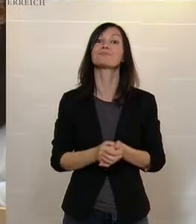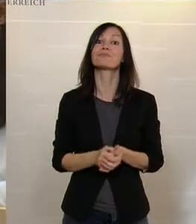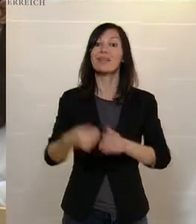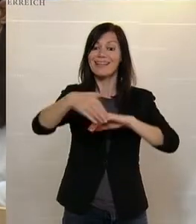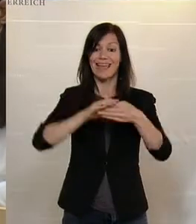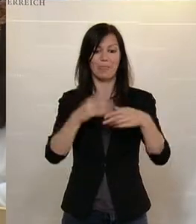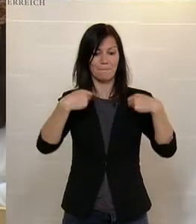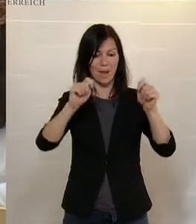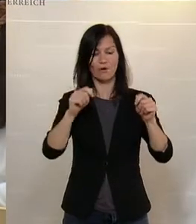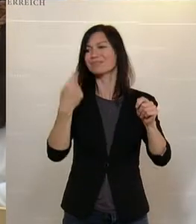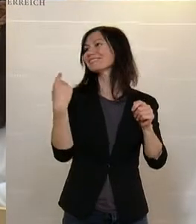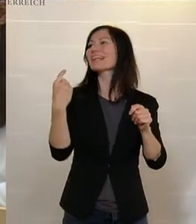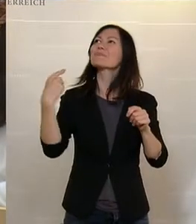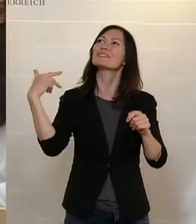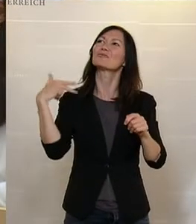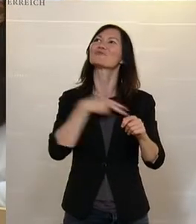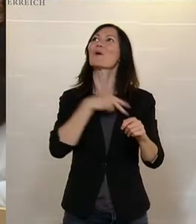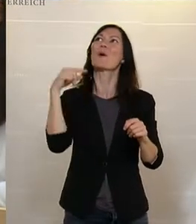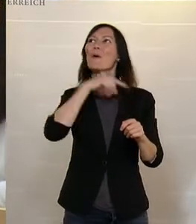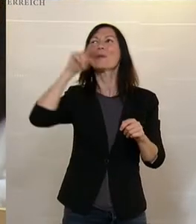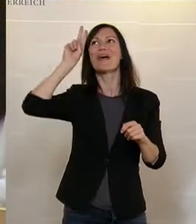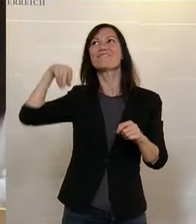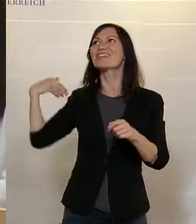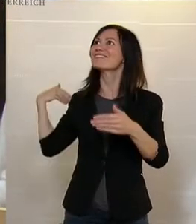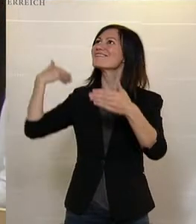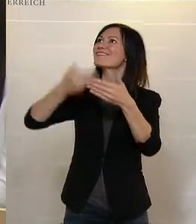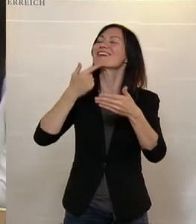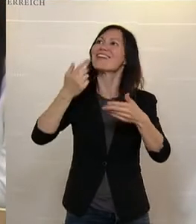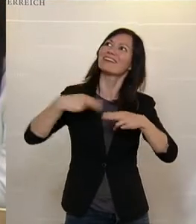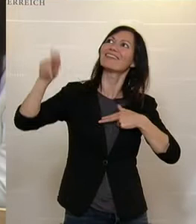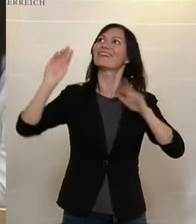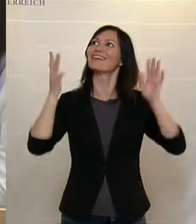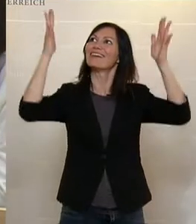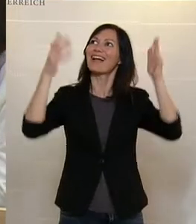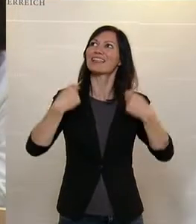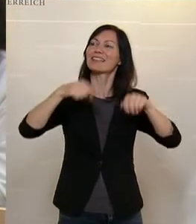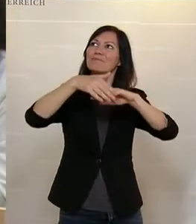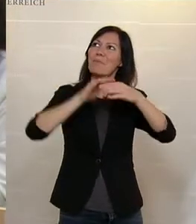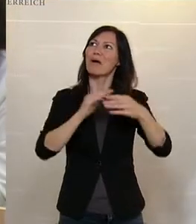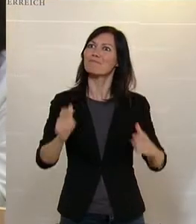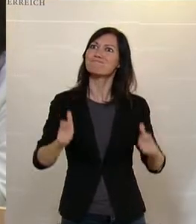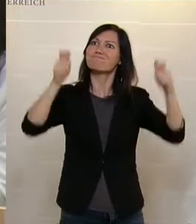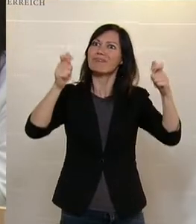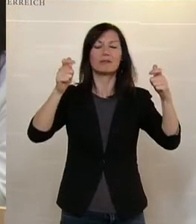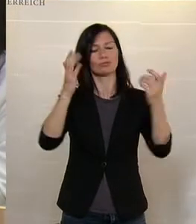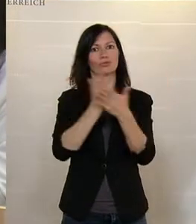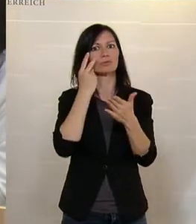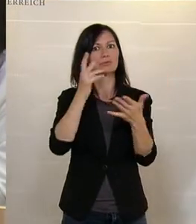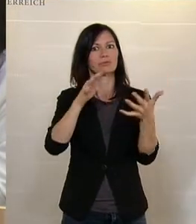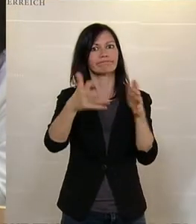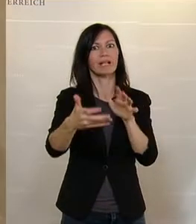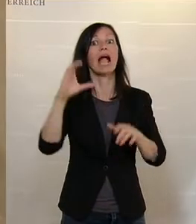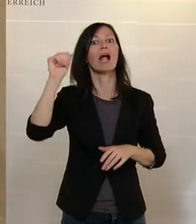Erbe des roten Wiens verfallen quasi vor unseren Augen. Das zeigt auch die Causa Kommerzialbank